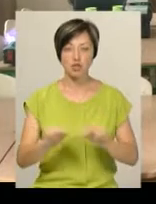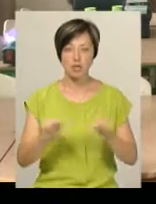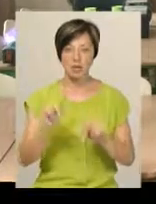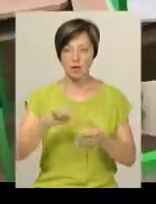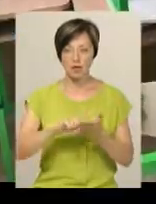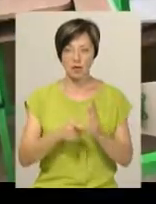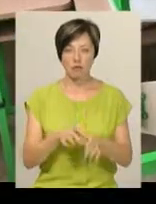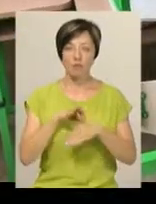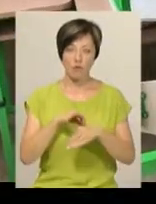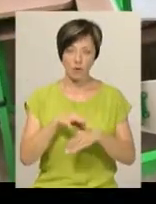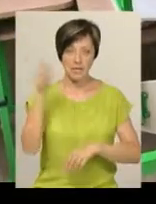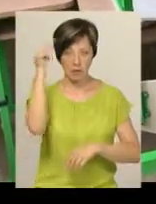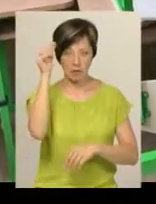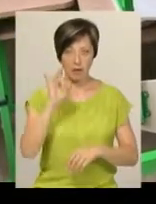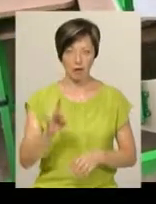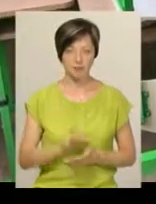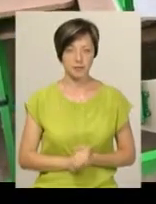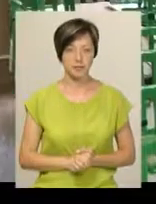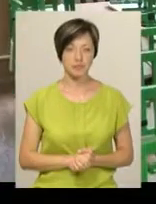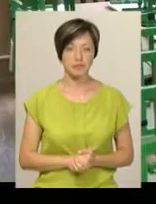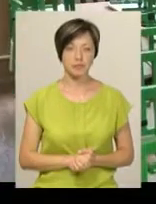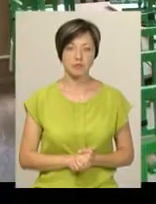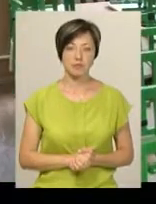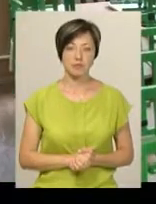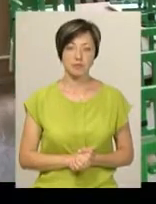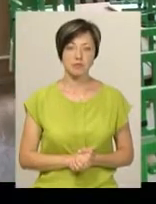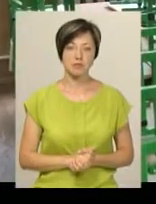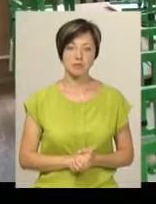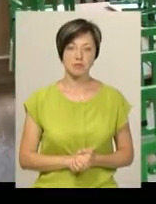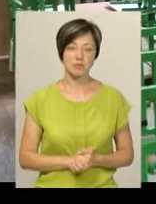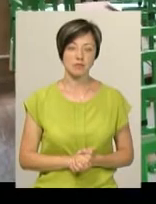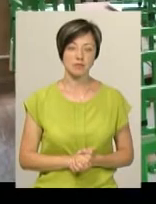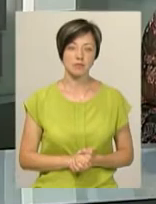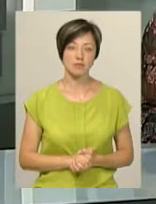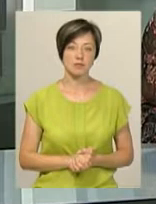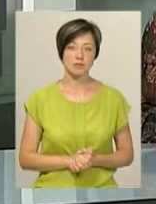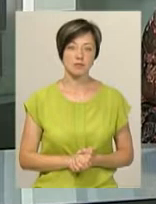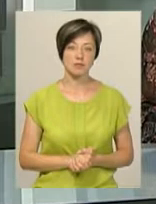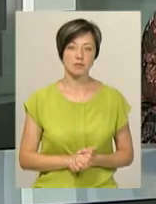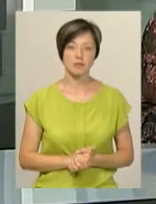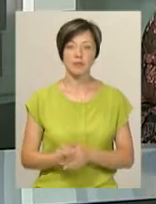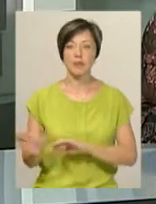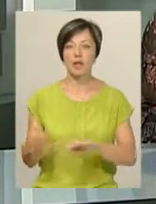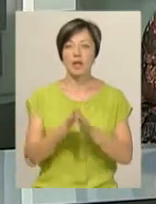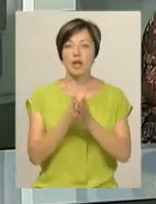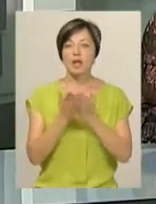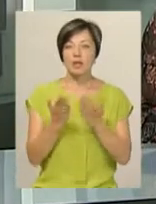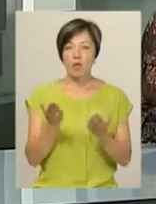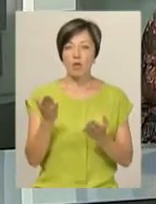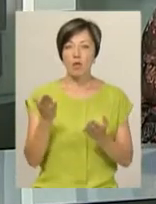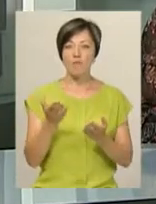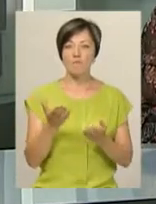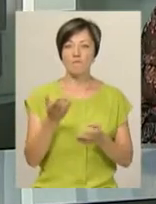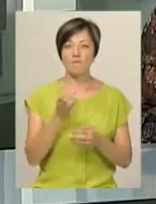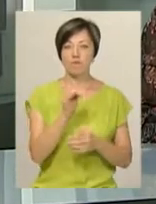перших класів проводитимуть семінари. Ірина Хижа, Юрій Чорний, Новини, Поділляцентр. Книгу «Флора Хмельниччини»